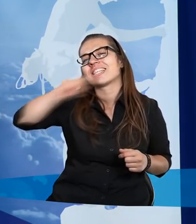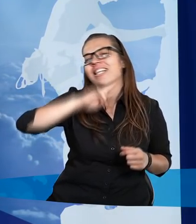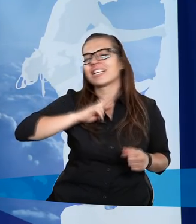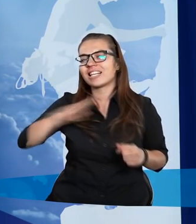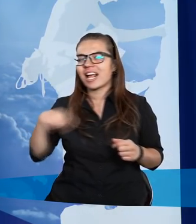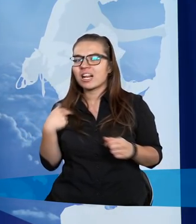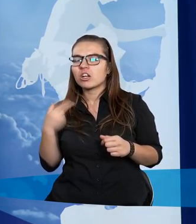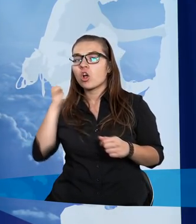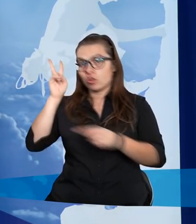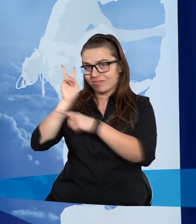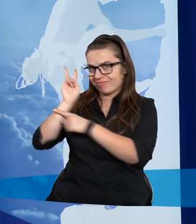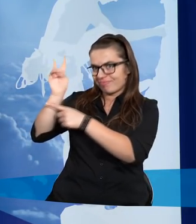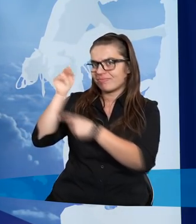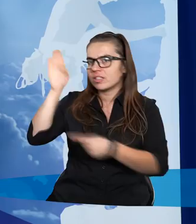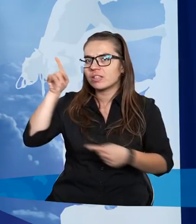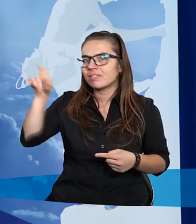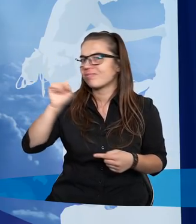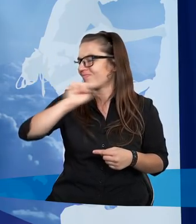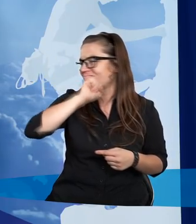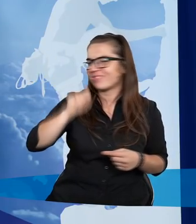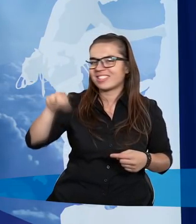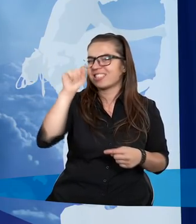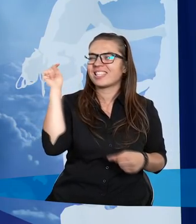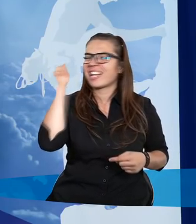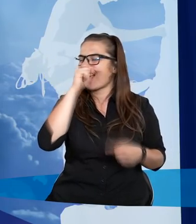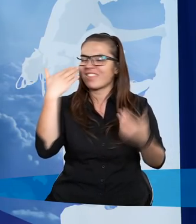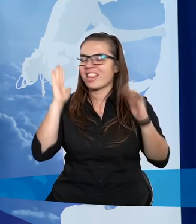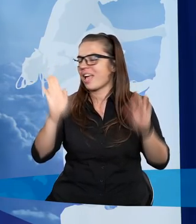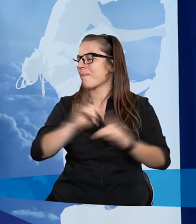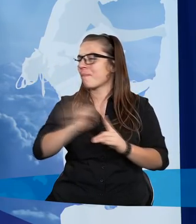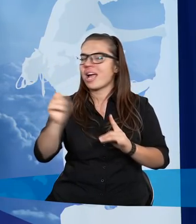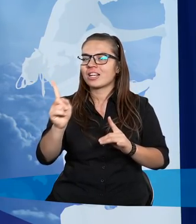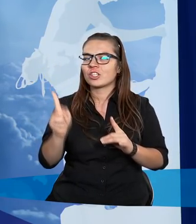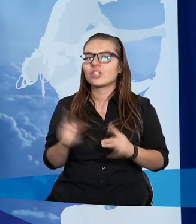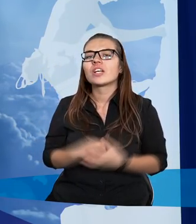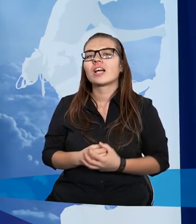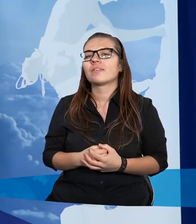kto Jemu zaufa, nigdy się nie zawiedzie, jak mówi Pismo Święte.